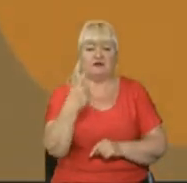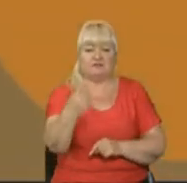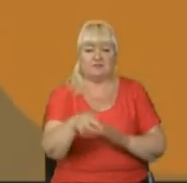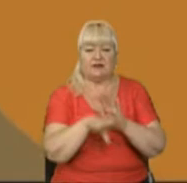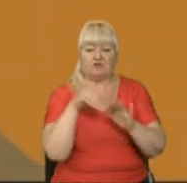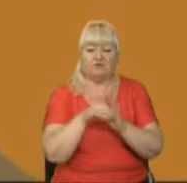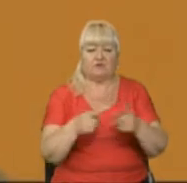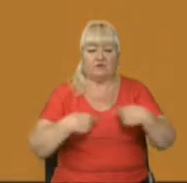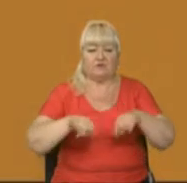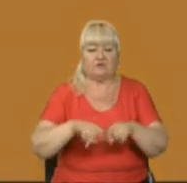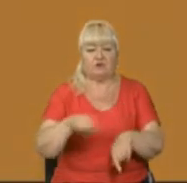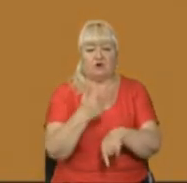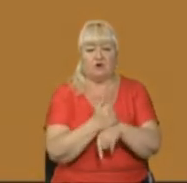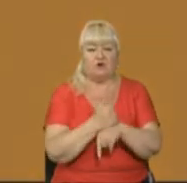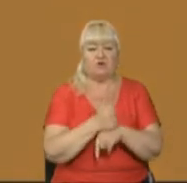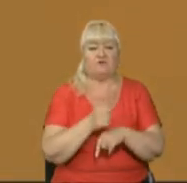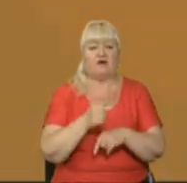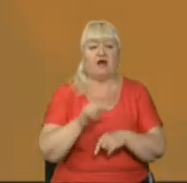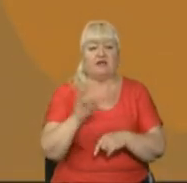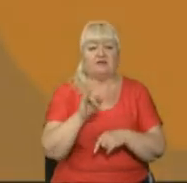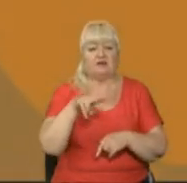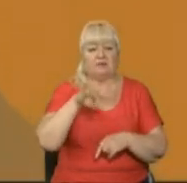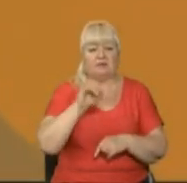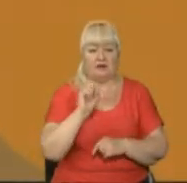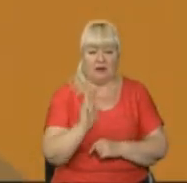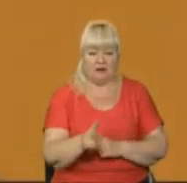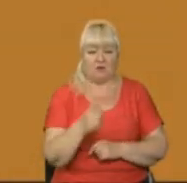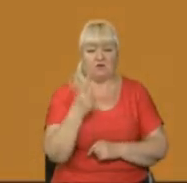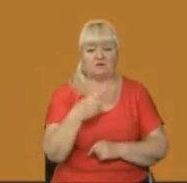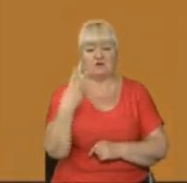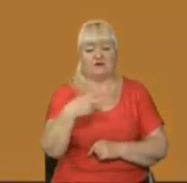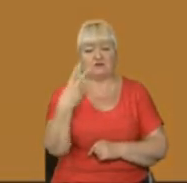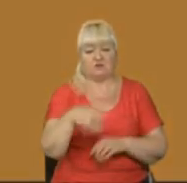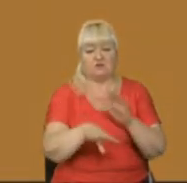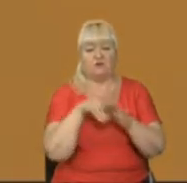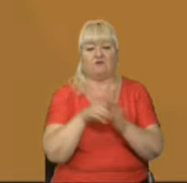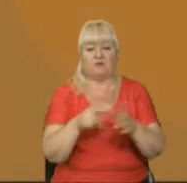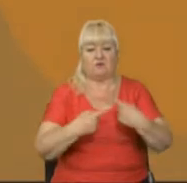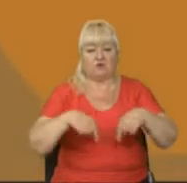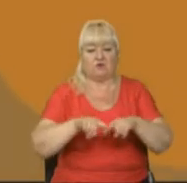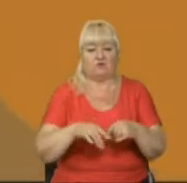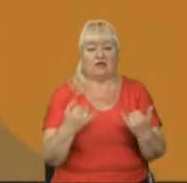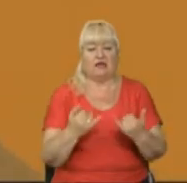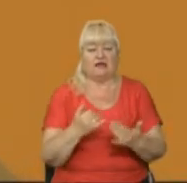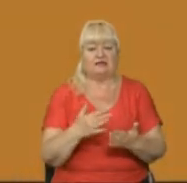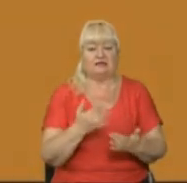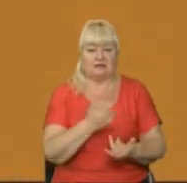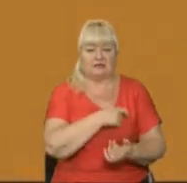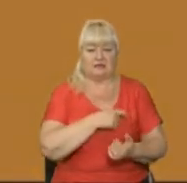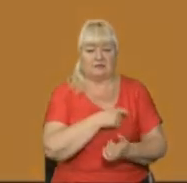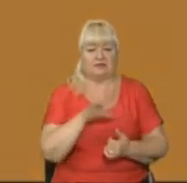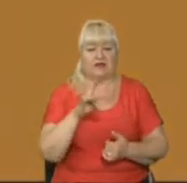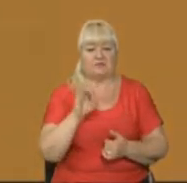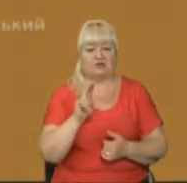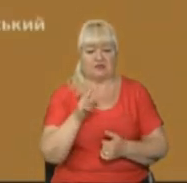виборчому окрузі балотується голова Східницької селищної ради Іван Піляк. У 122-му виборчому окрузі балотується чинний народний депутат України Євген